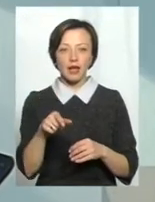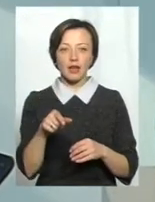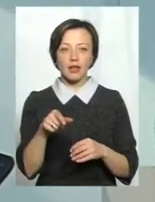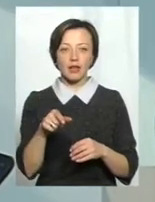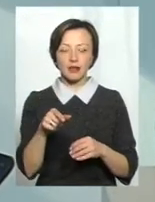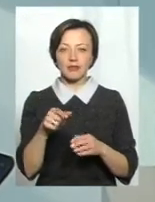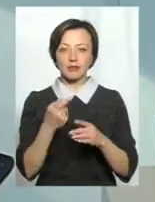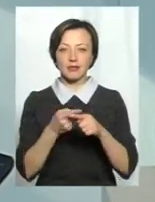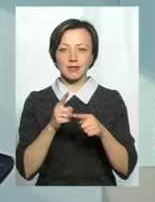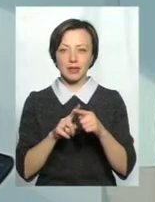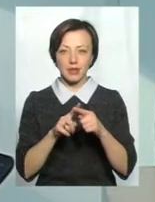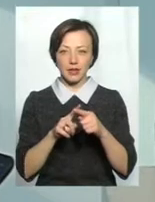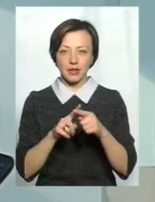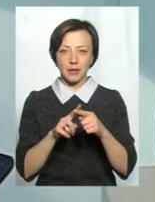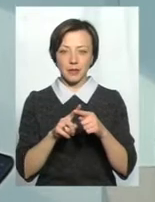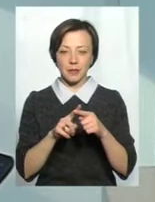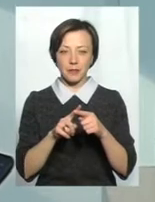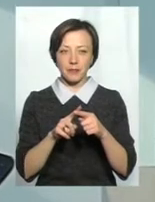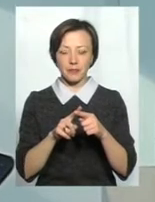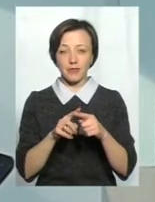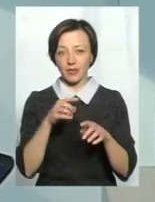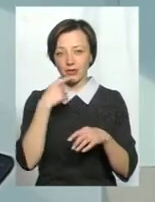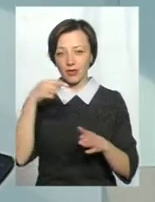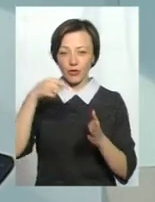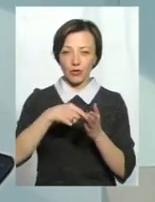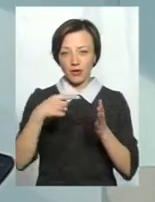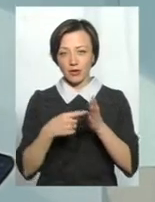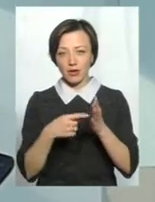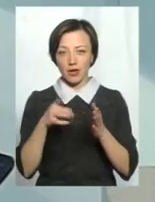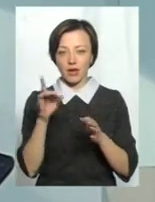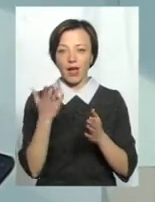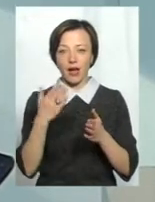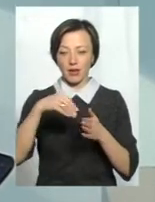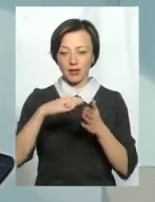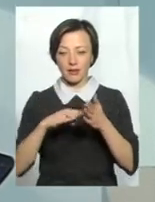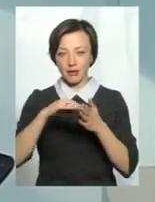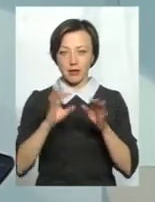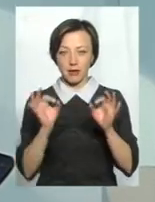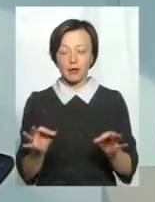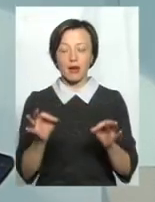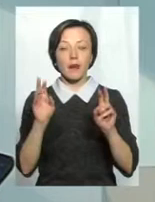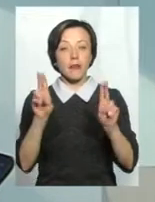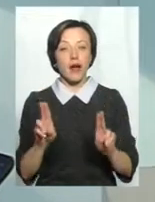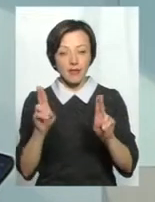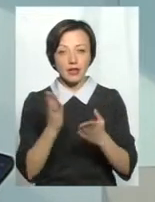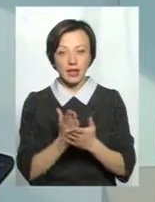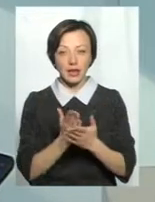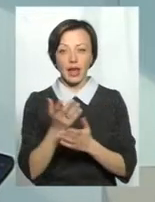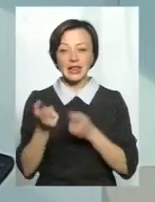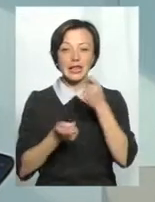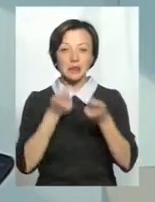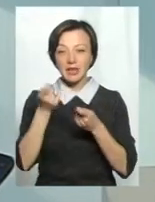вертикально чи горизонтально вводимо цю голку. І є таке правило, що дрібниць в